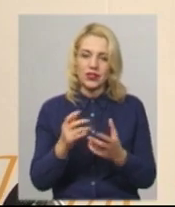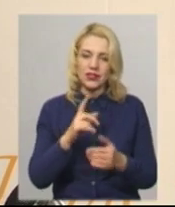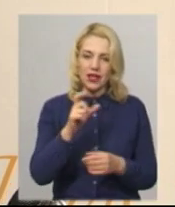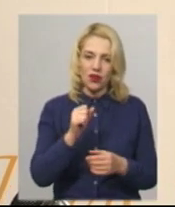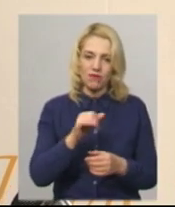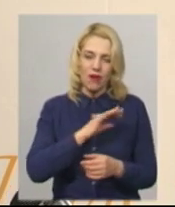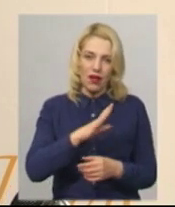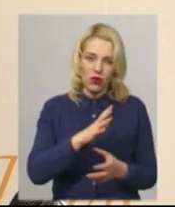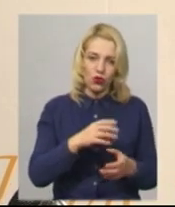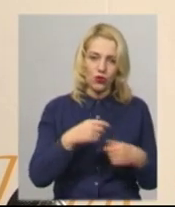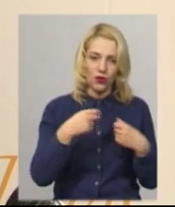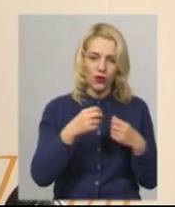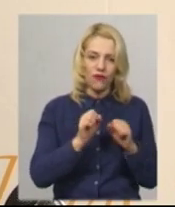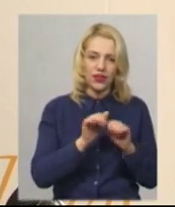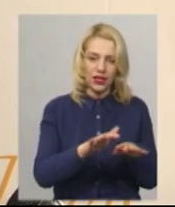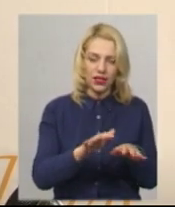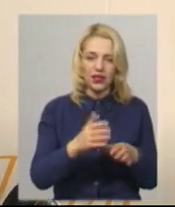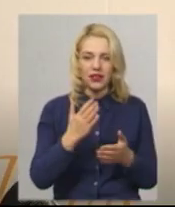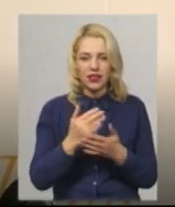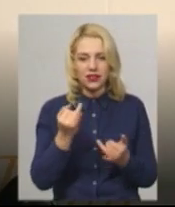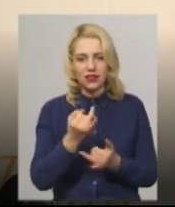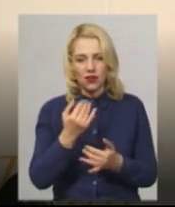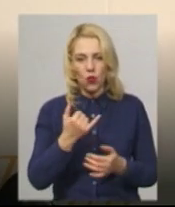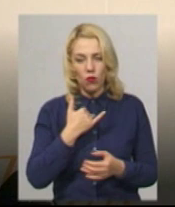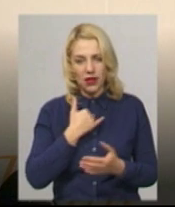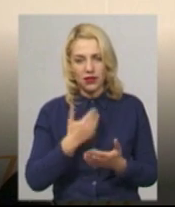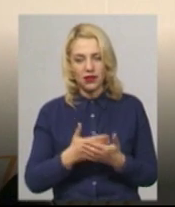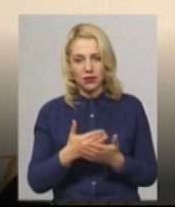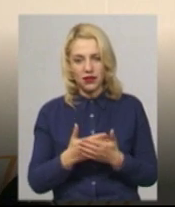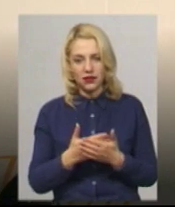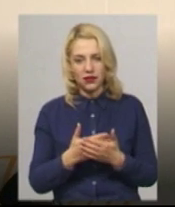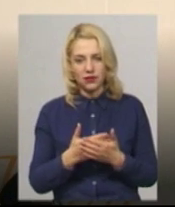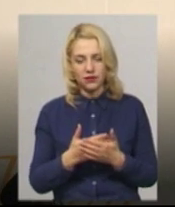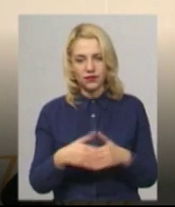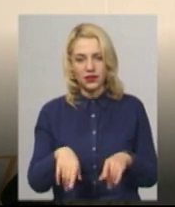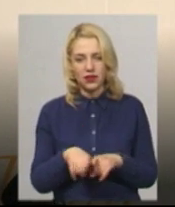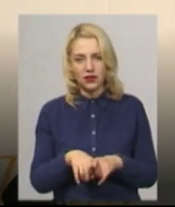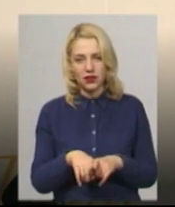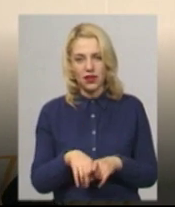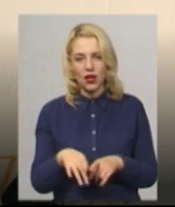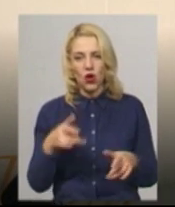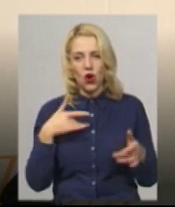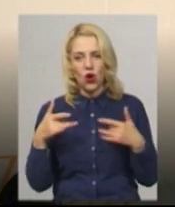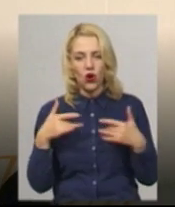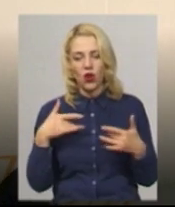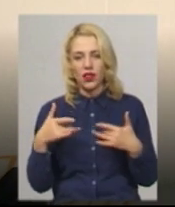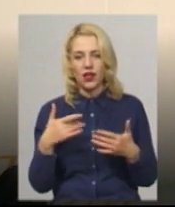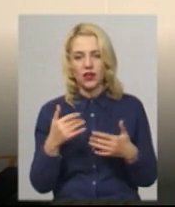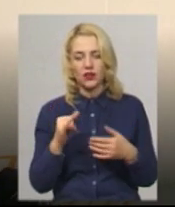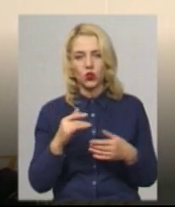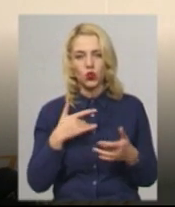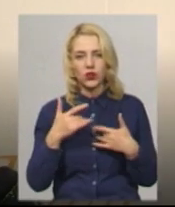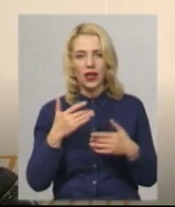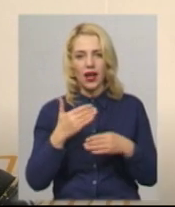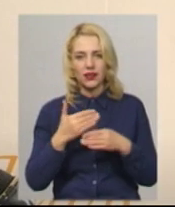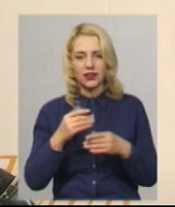Там є чим позабавлятися. До прикладу, у мене таких ролей в театрі